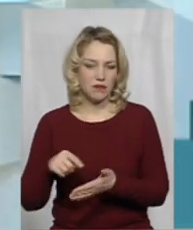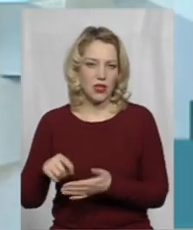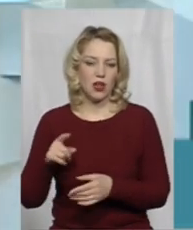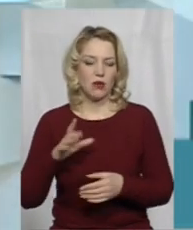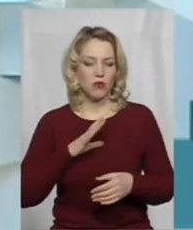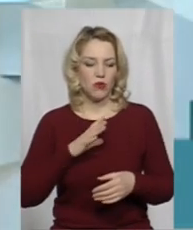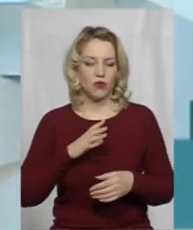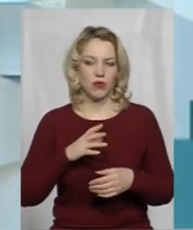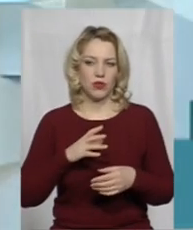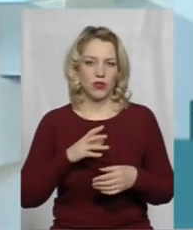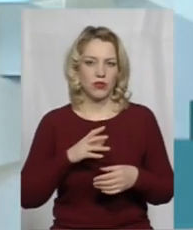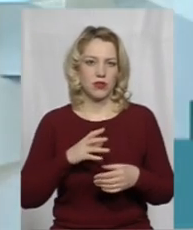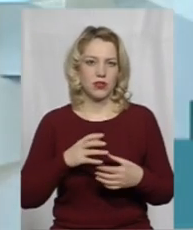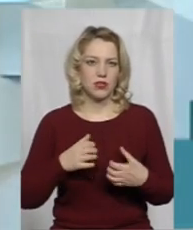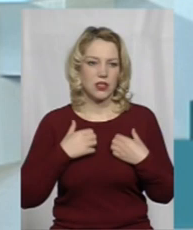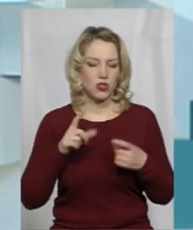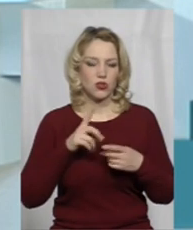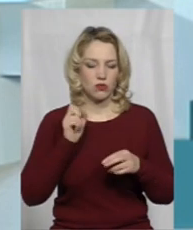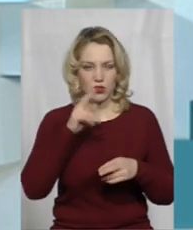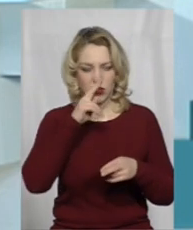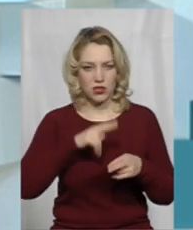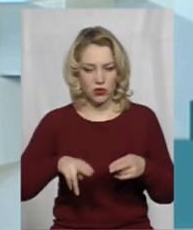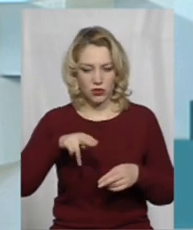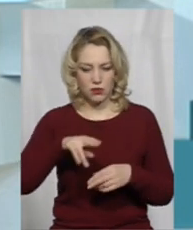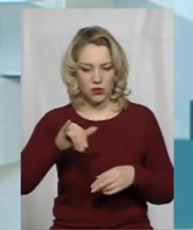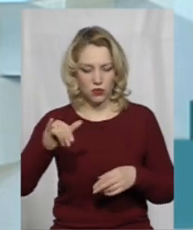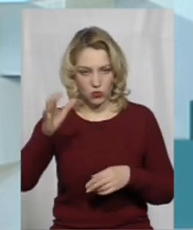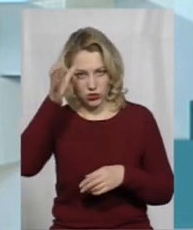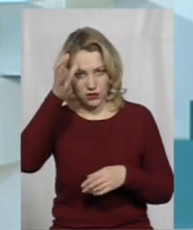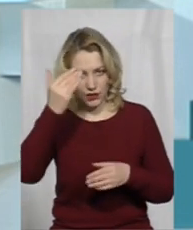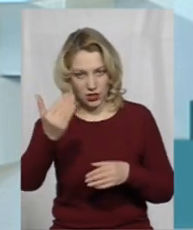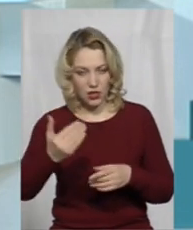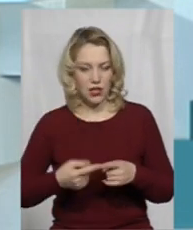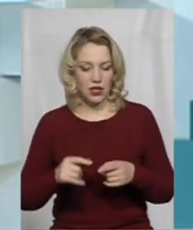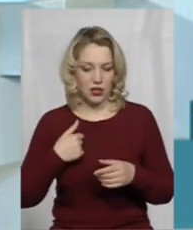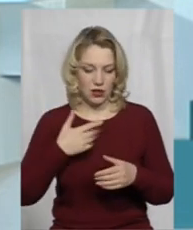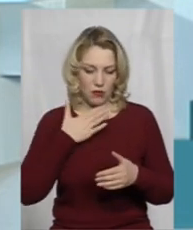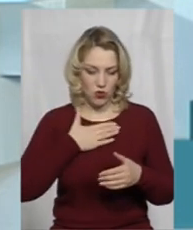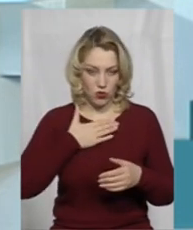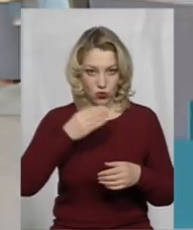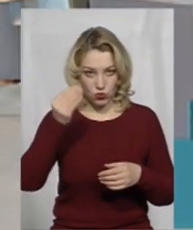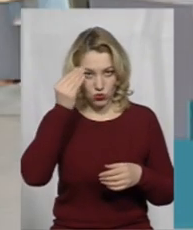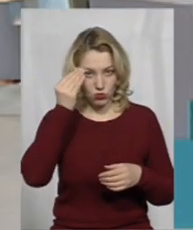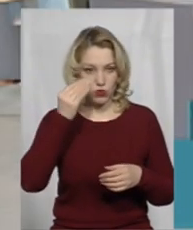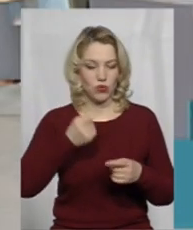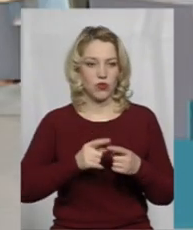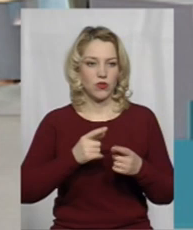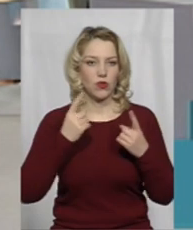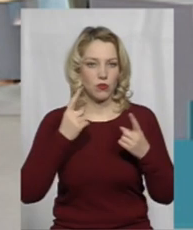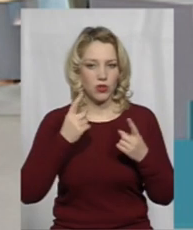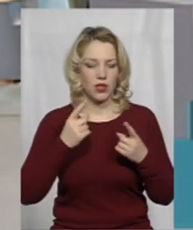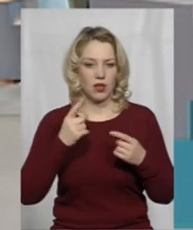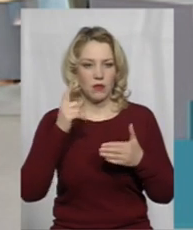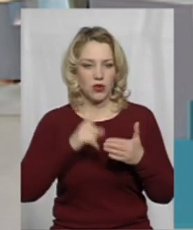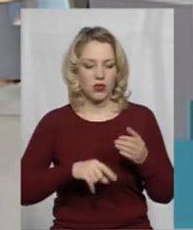профтехосвіта може зникнути як така. На мою думку, на моє глибоке переконання, той має